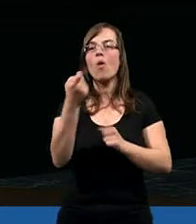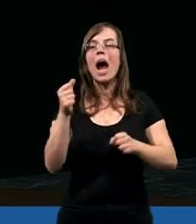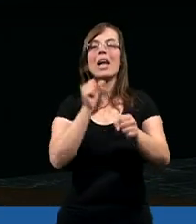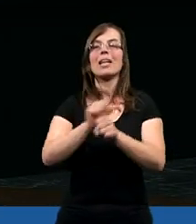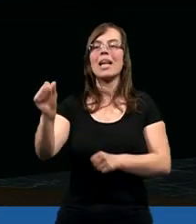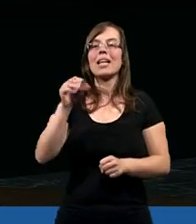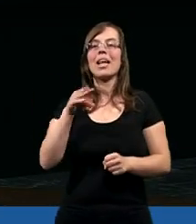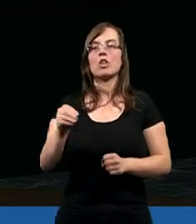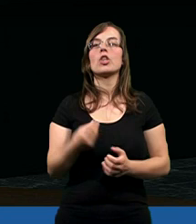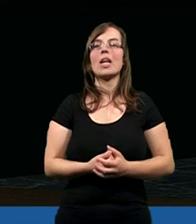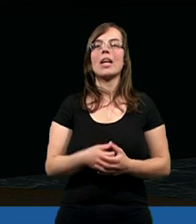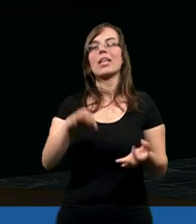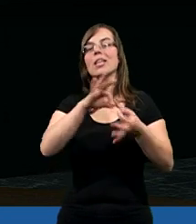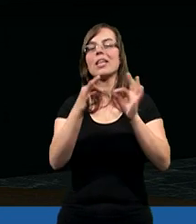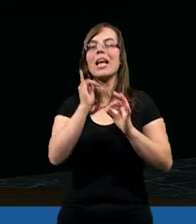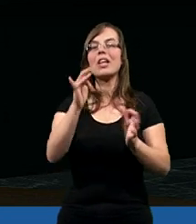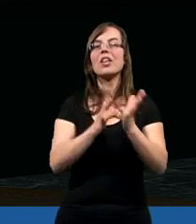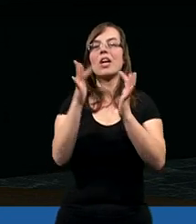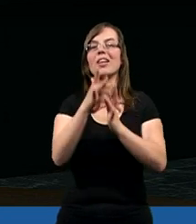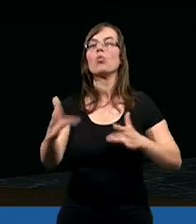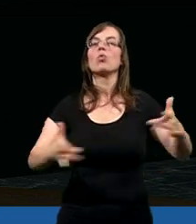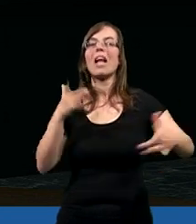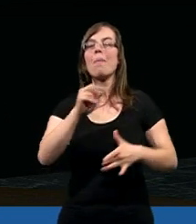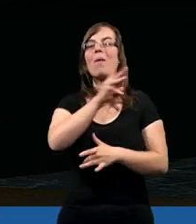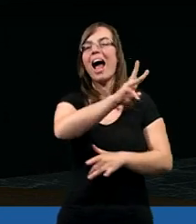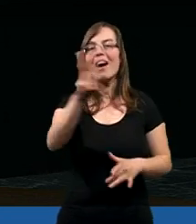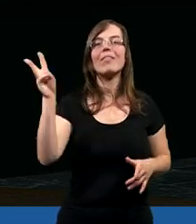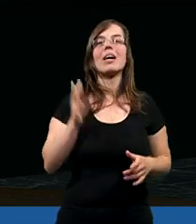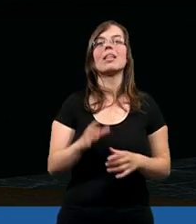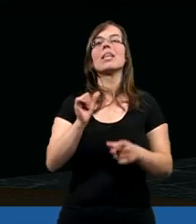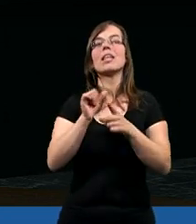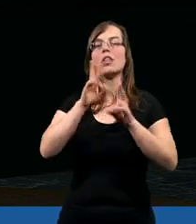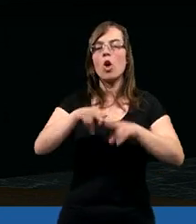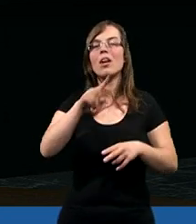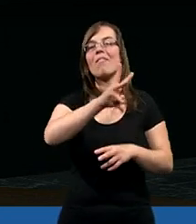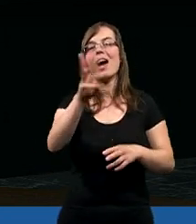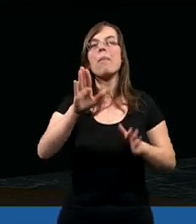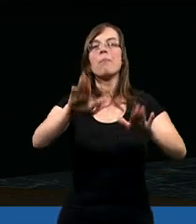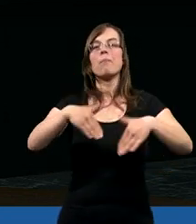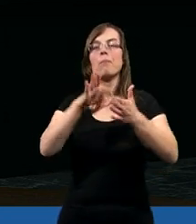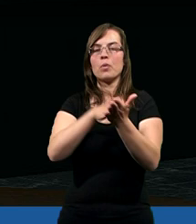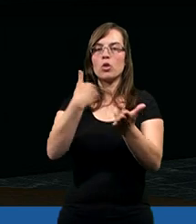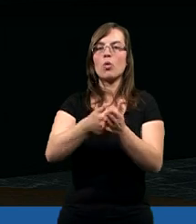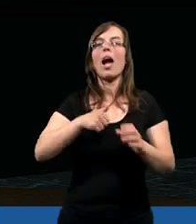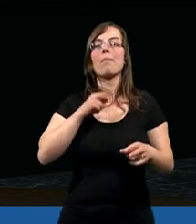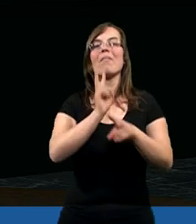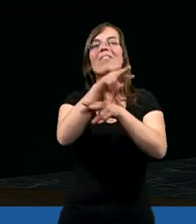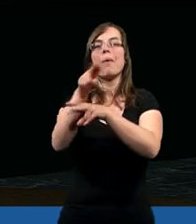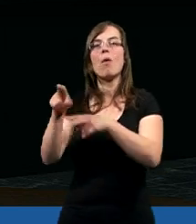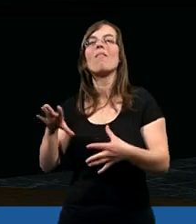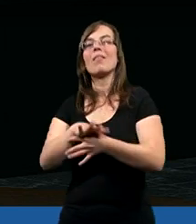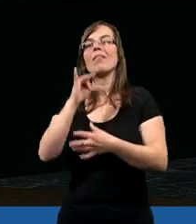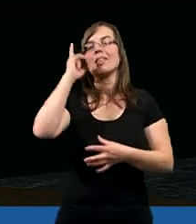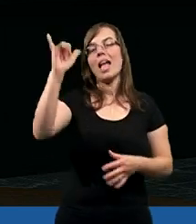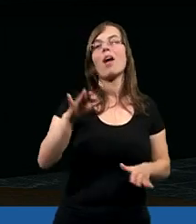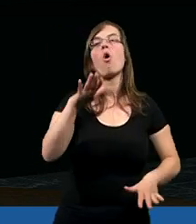powołani jesteście, gdyż i Chrystus cierpiał za was, zostawiając wam przykład, abyście wstępowali